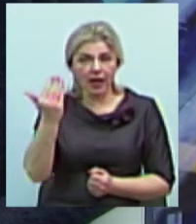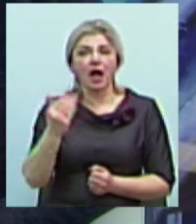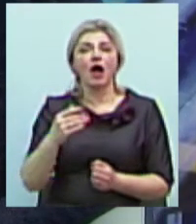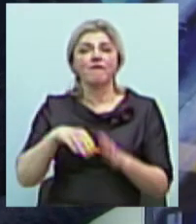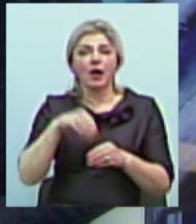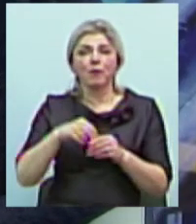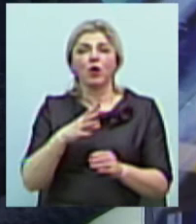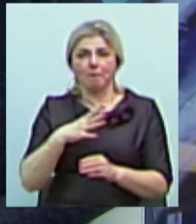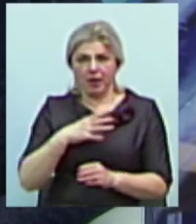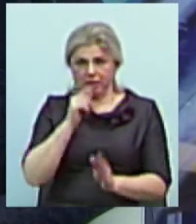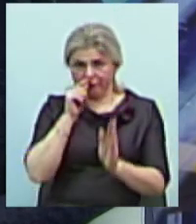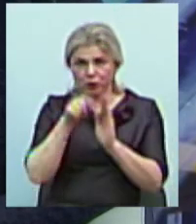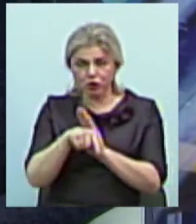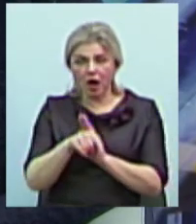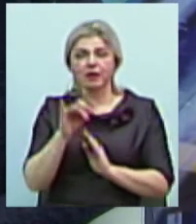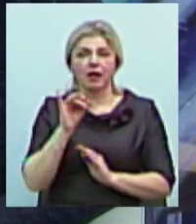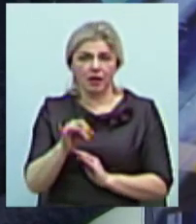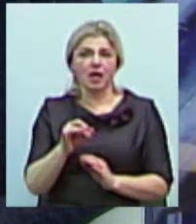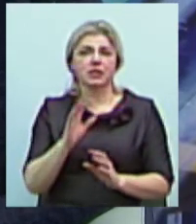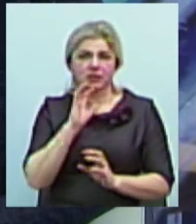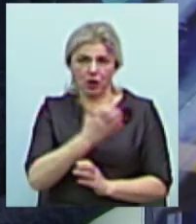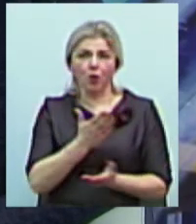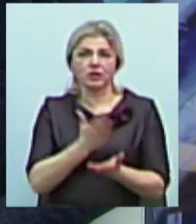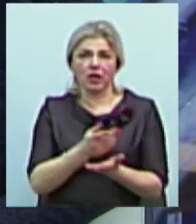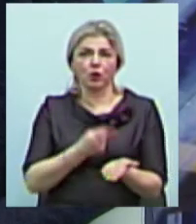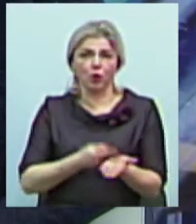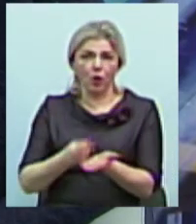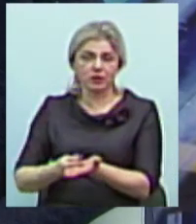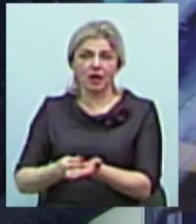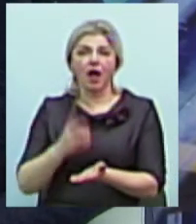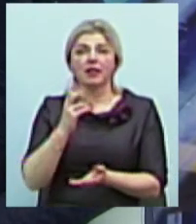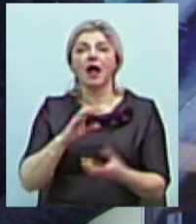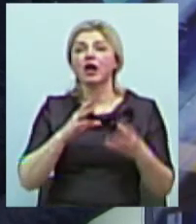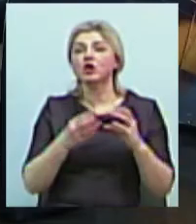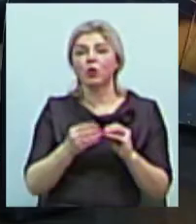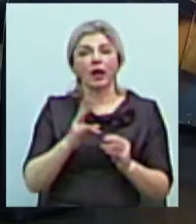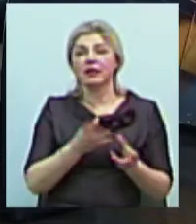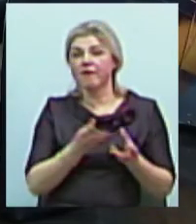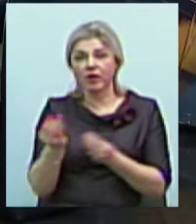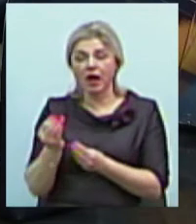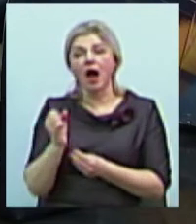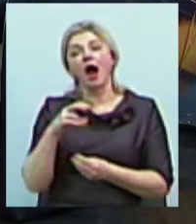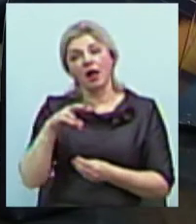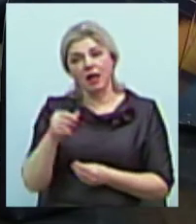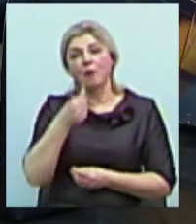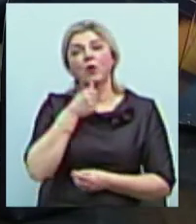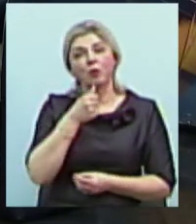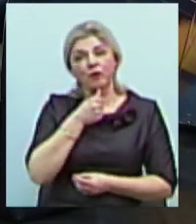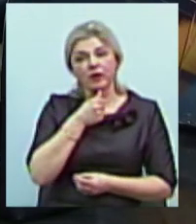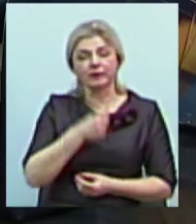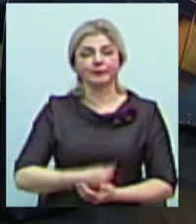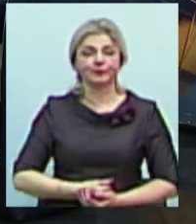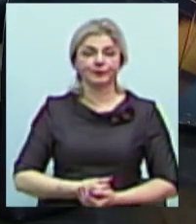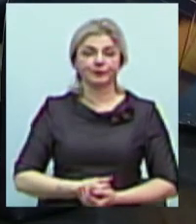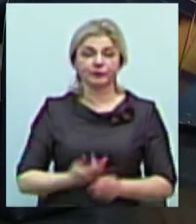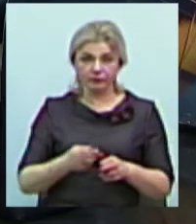втручання, досить серйозний вони мають докази. Говорять, що на результати не вплинули, але пробували, намагалися. Для них це дуже